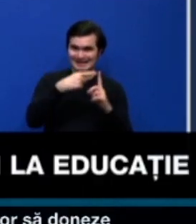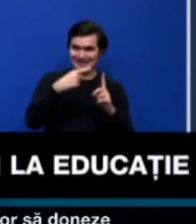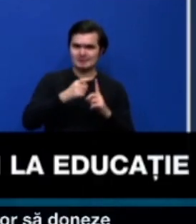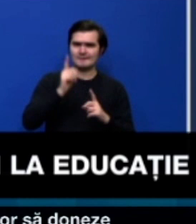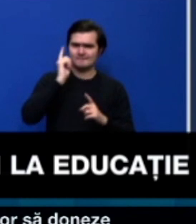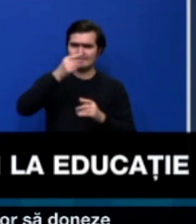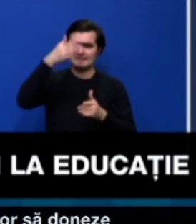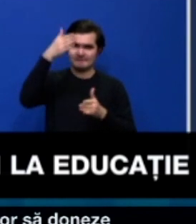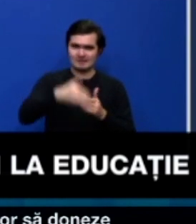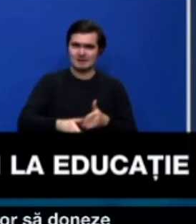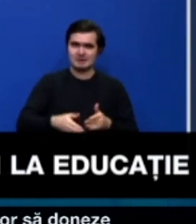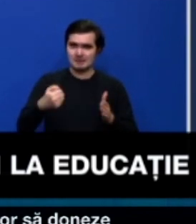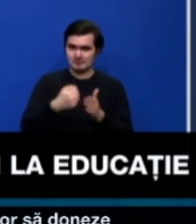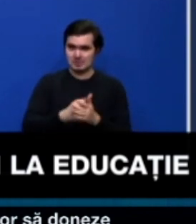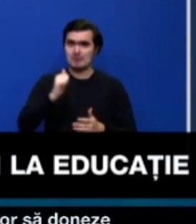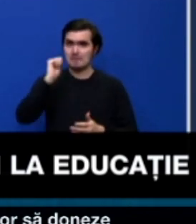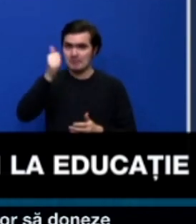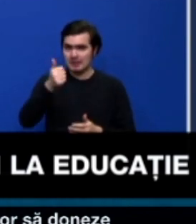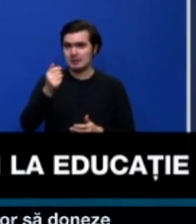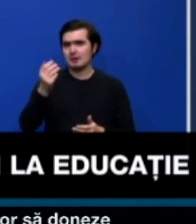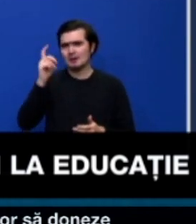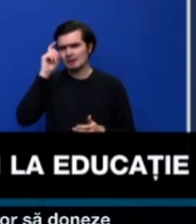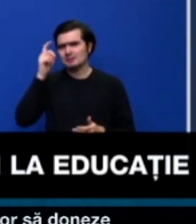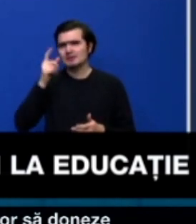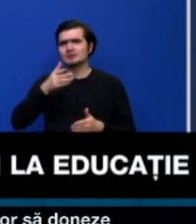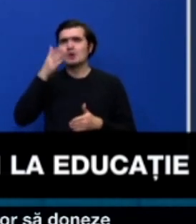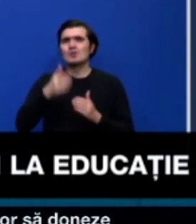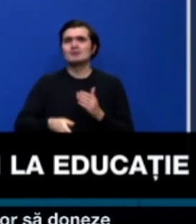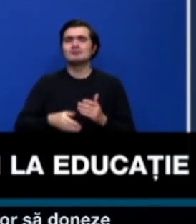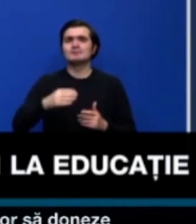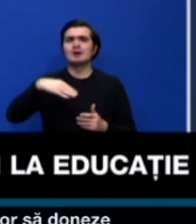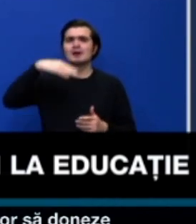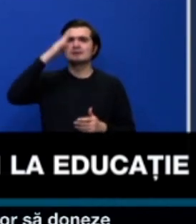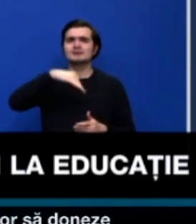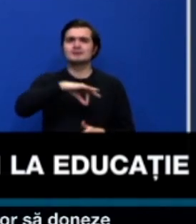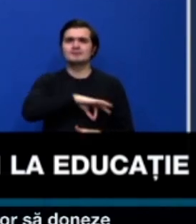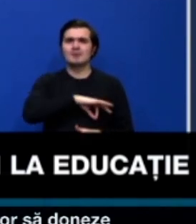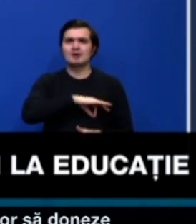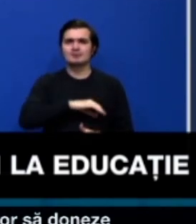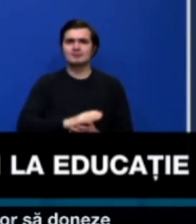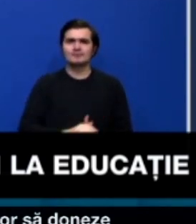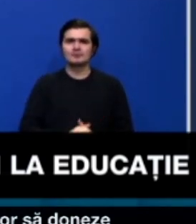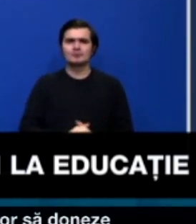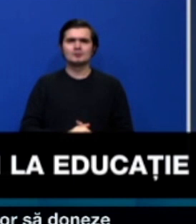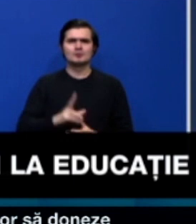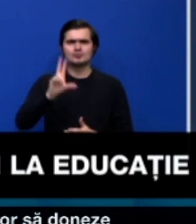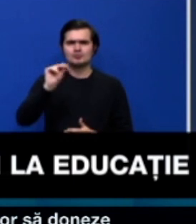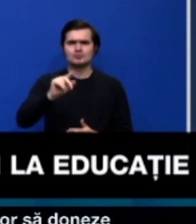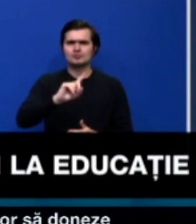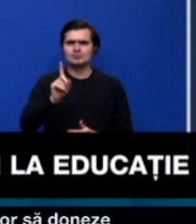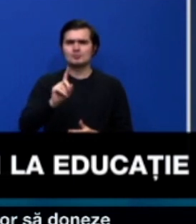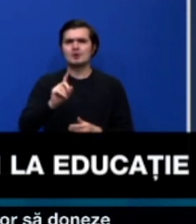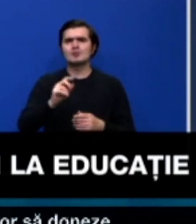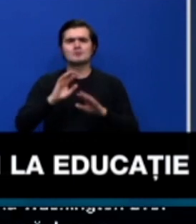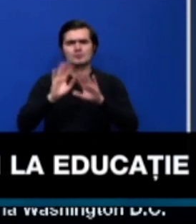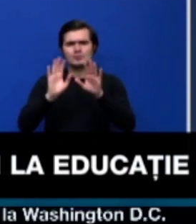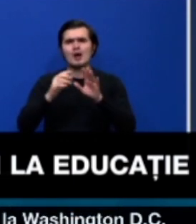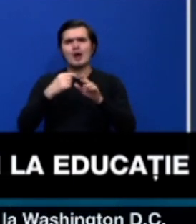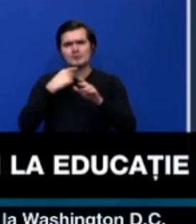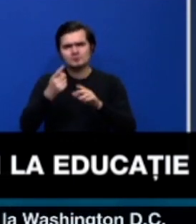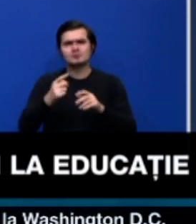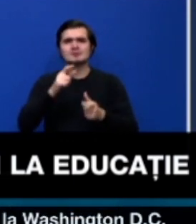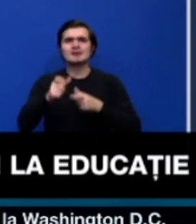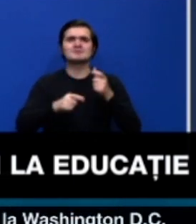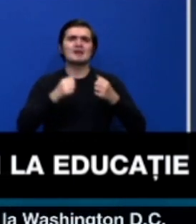până mâine. De-an urma ședinței de guvern, un briefing de presă la care participă mai mulți miniștri, l-am ascultat pe